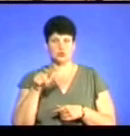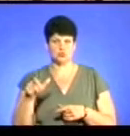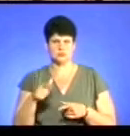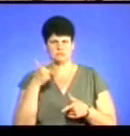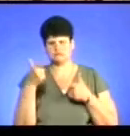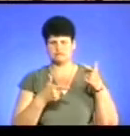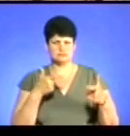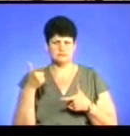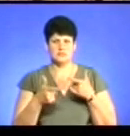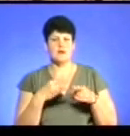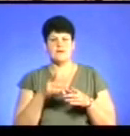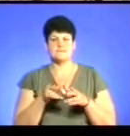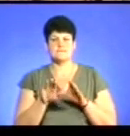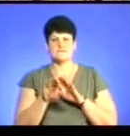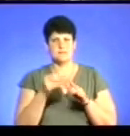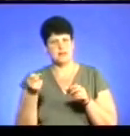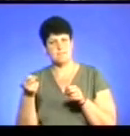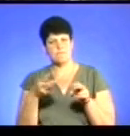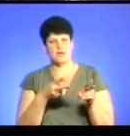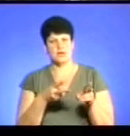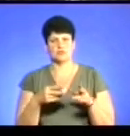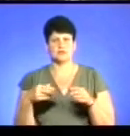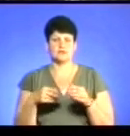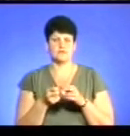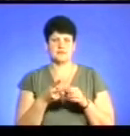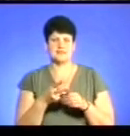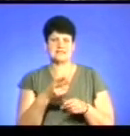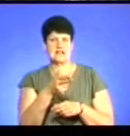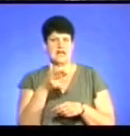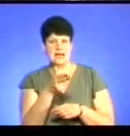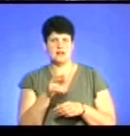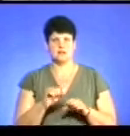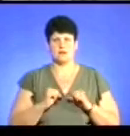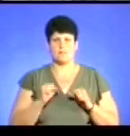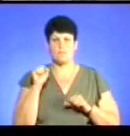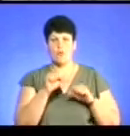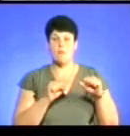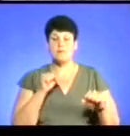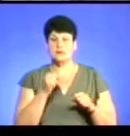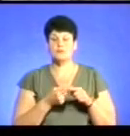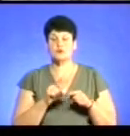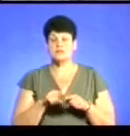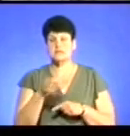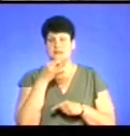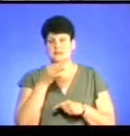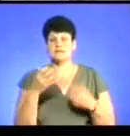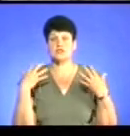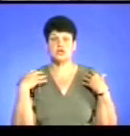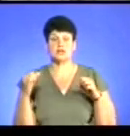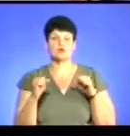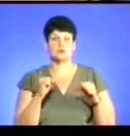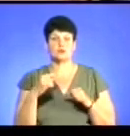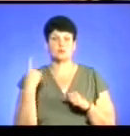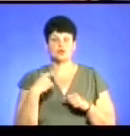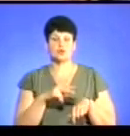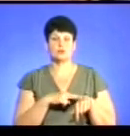кричали, вимагали у ромів покинути місце проживання, стріляли та намагалися їх побити. Про це розповів начальник управління Тернопільської обласної